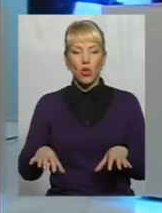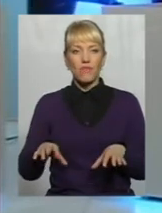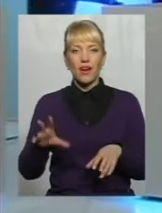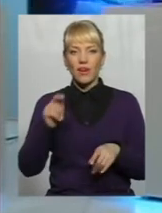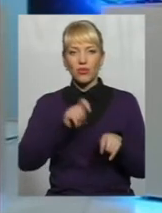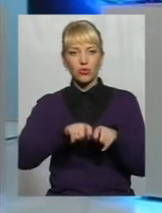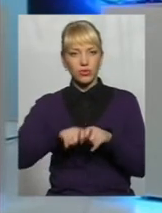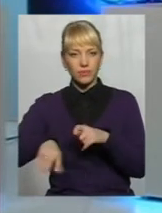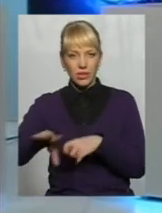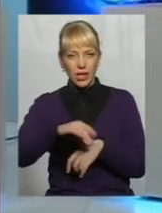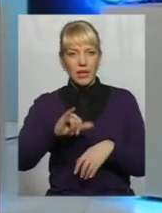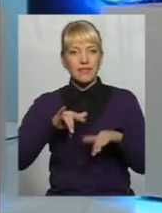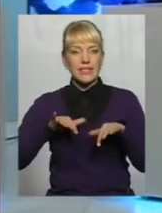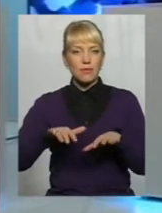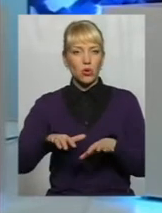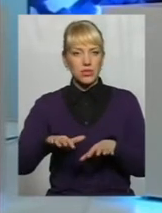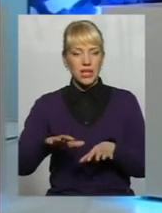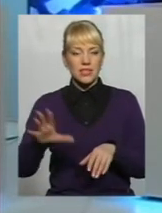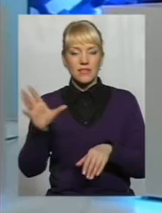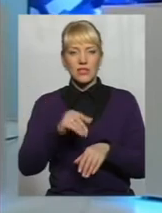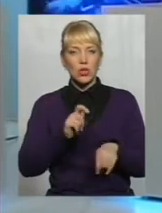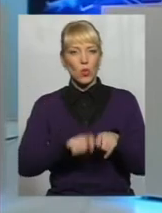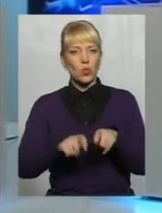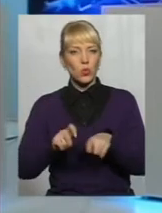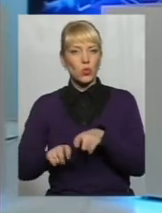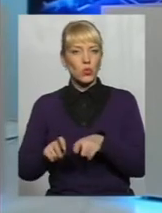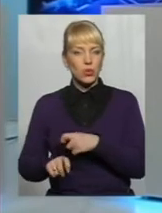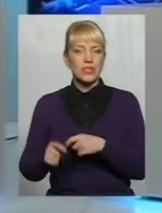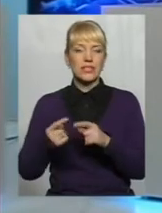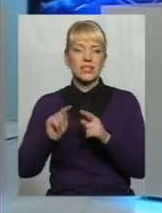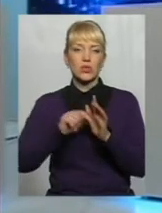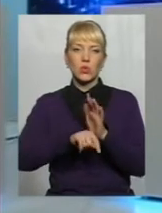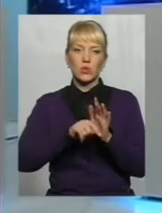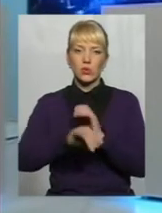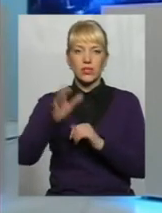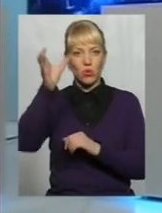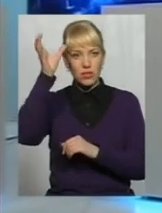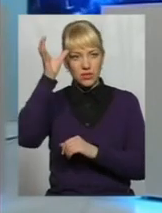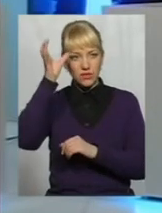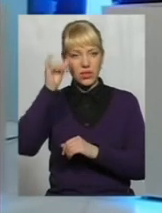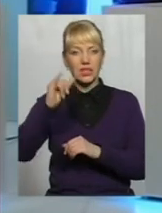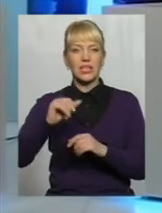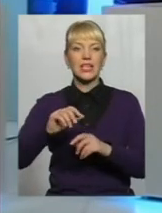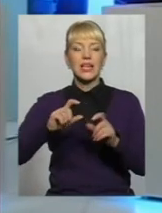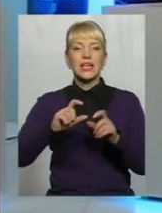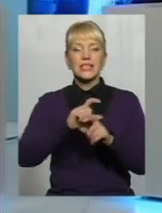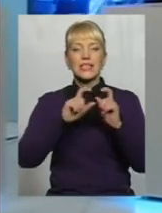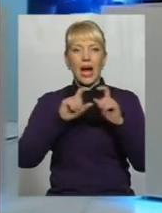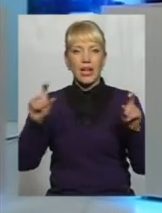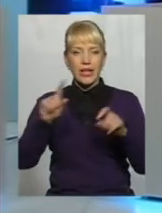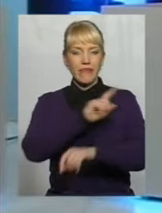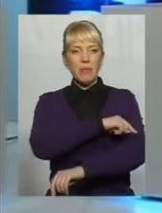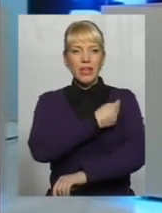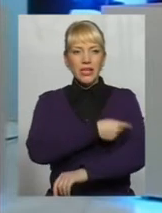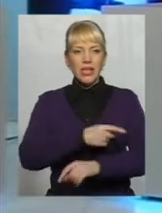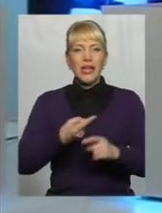Всі процеси контролюються Це стосується і освіти, і закладів медицини І ті